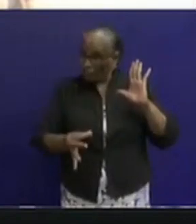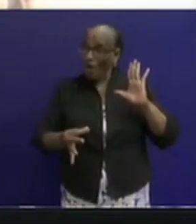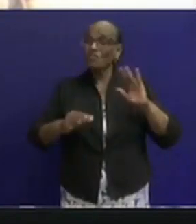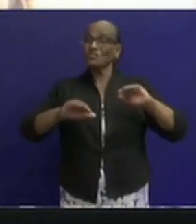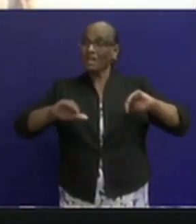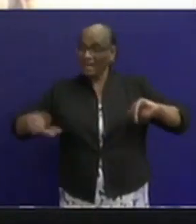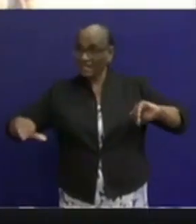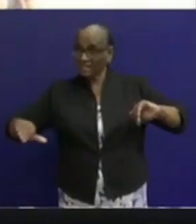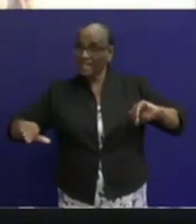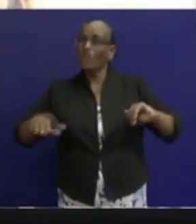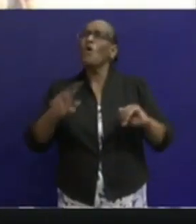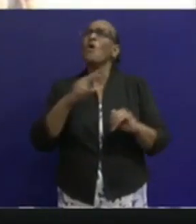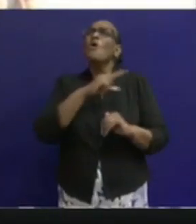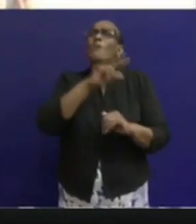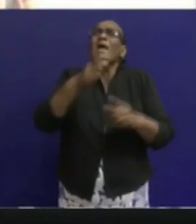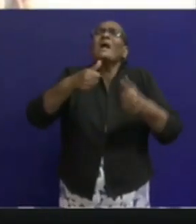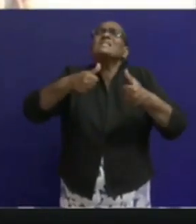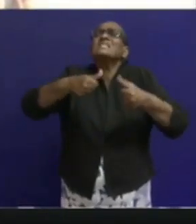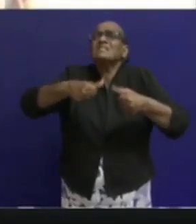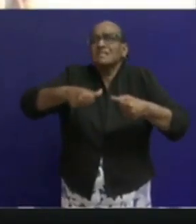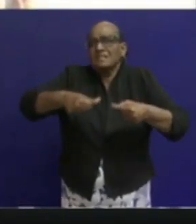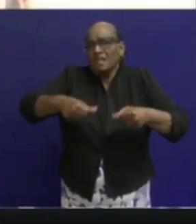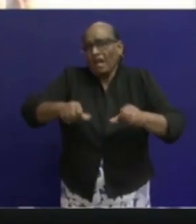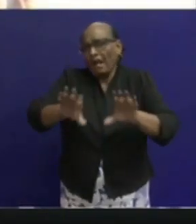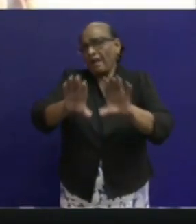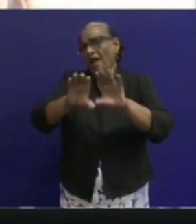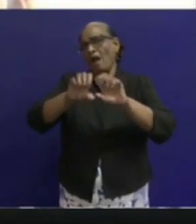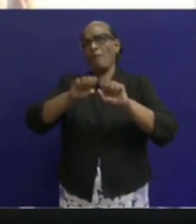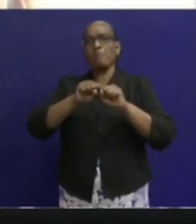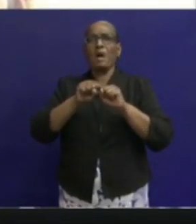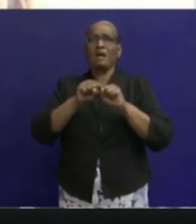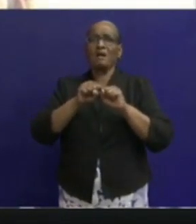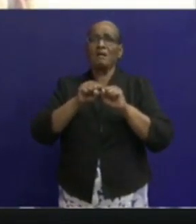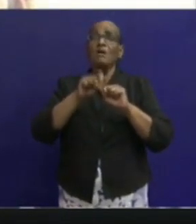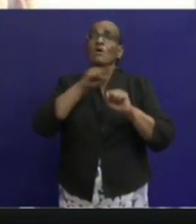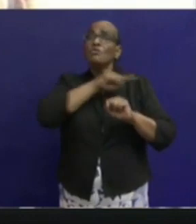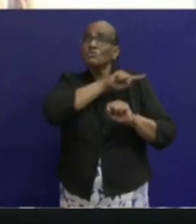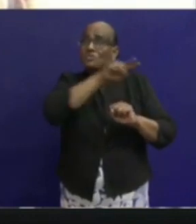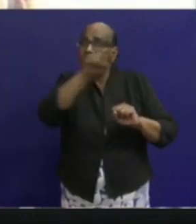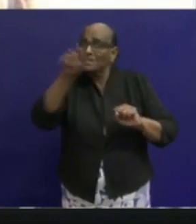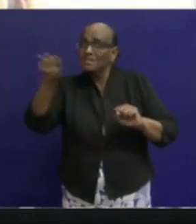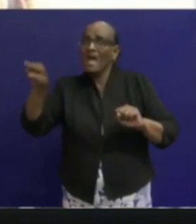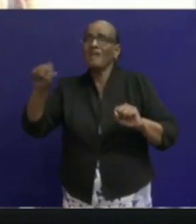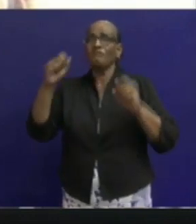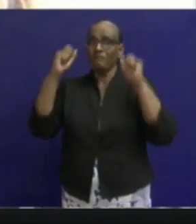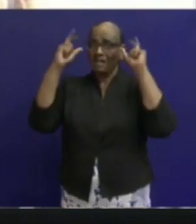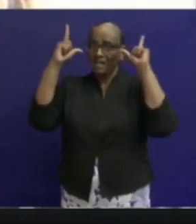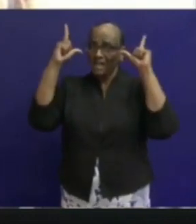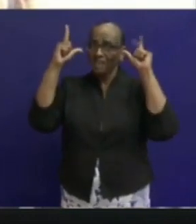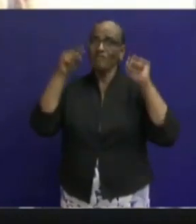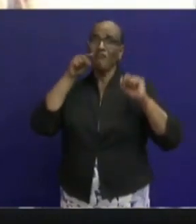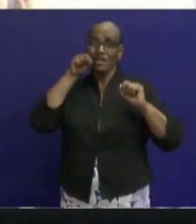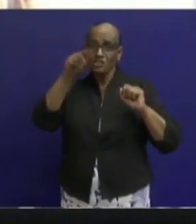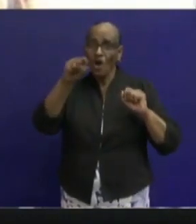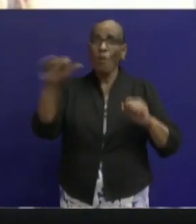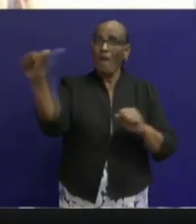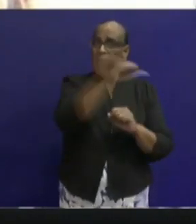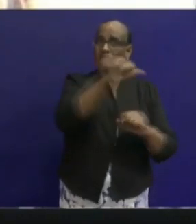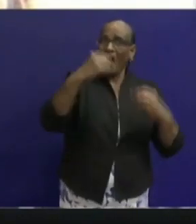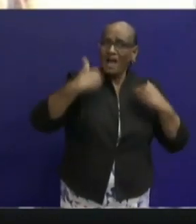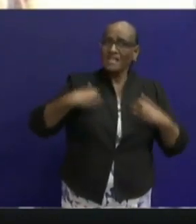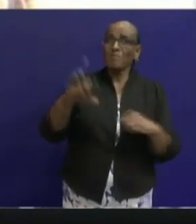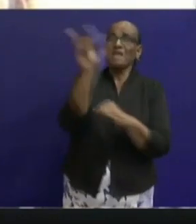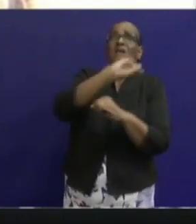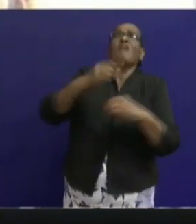regel. Wij gaan streng tegen u opdreden. U brengt het leven van u en van anderen in